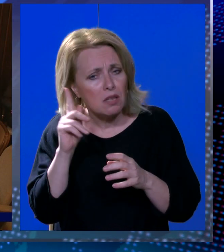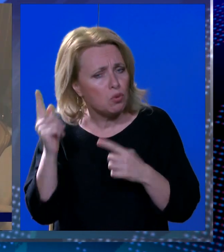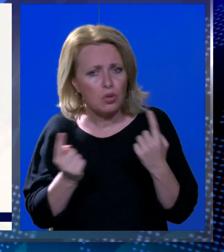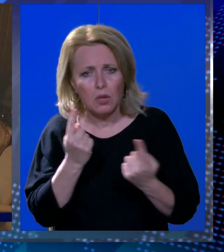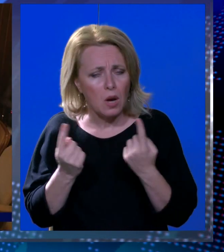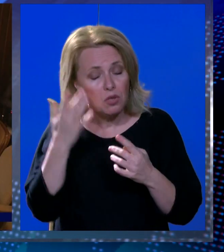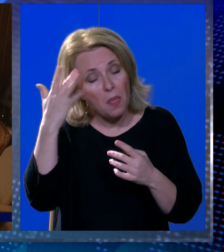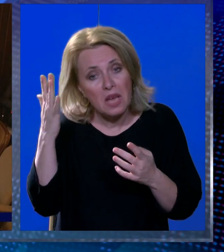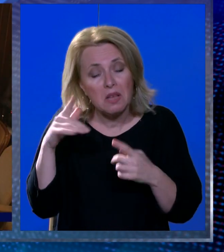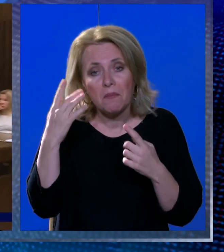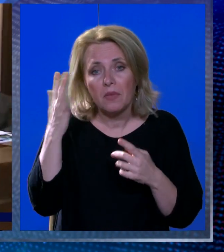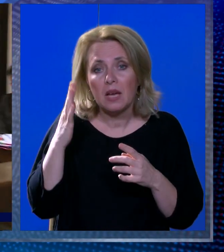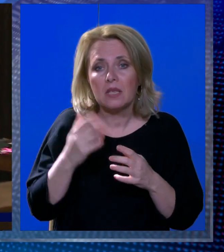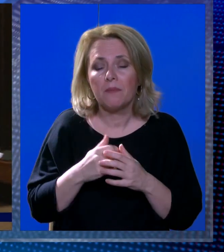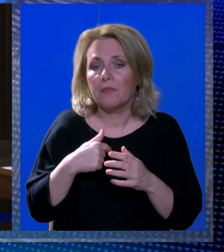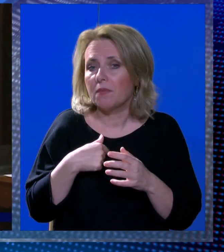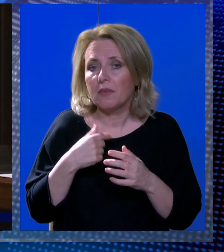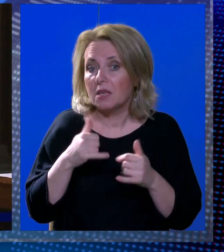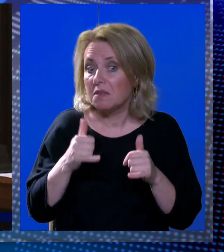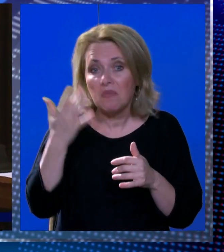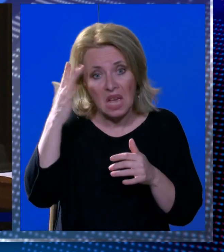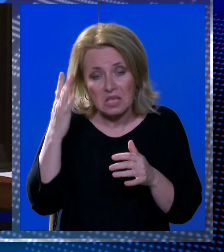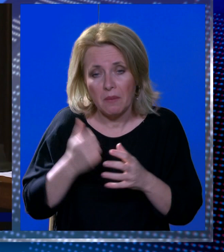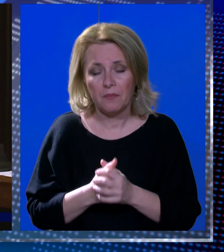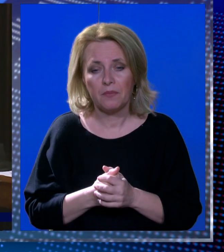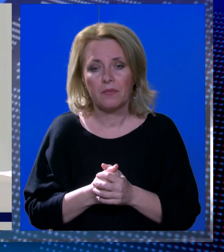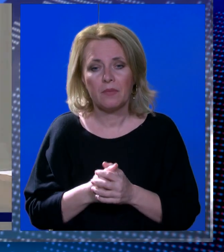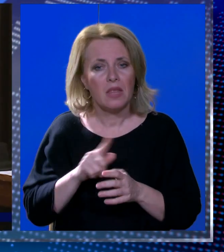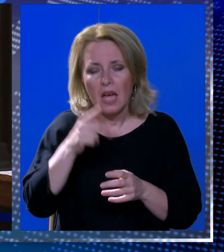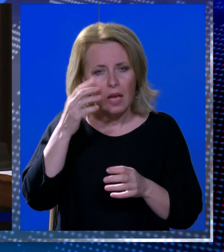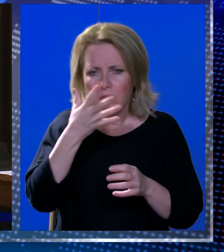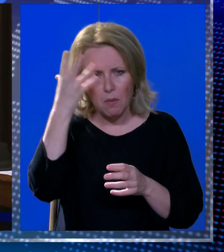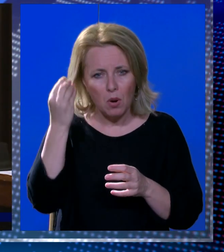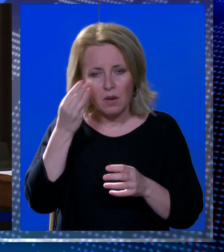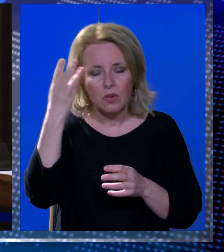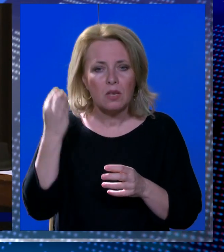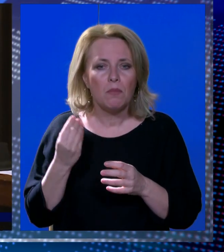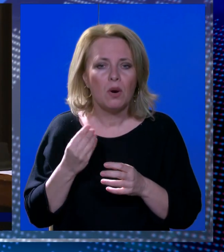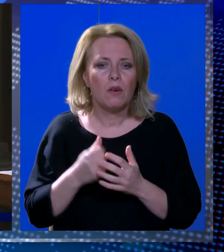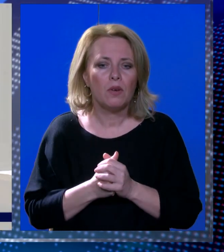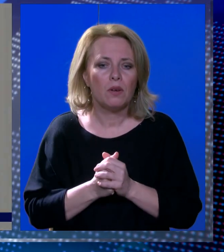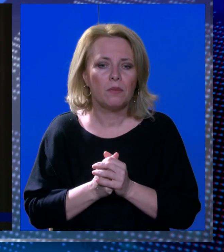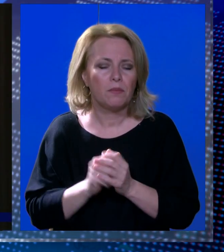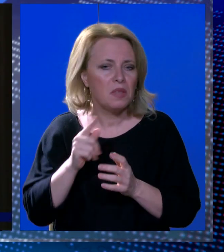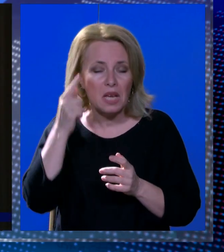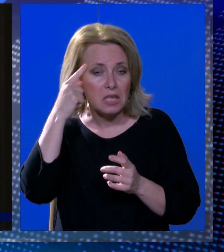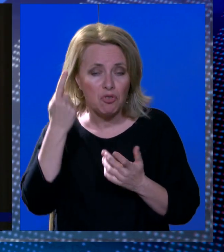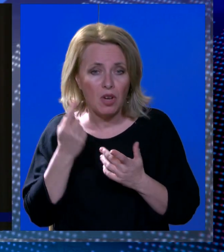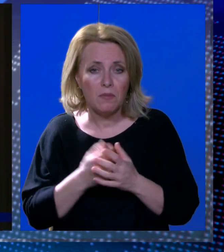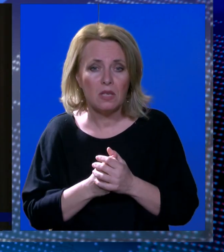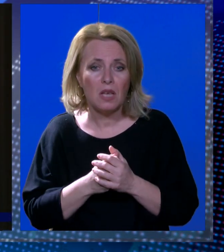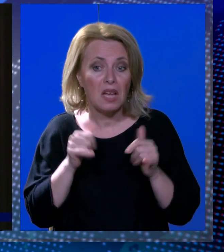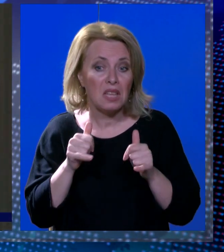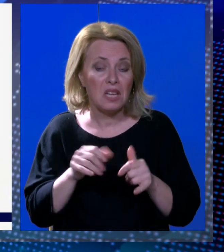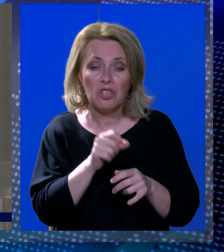situacija, ne znam. Nije mi poznata, trenutno nije poznata. Ne sjećam se da mi je bilo poznato, na